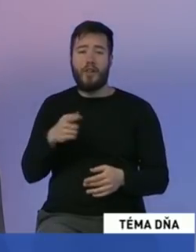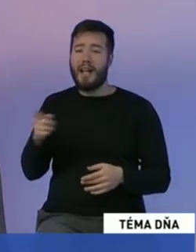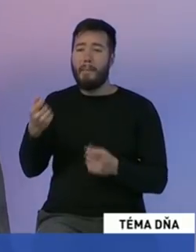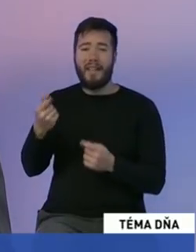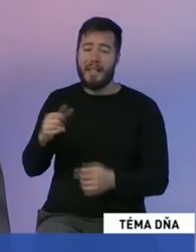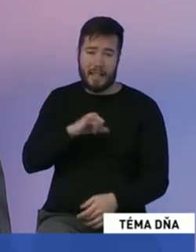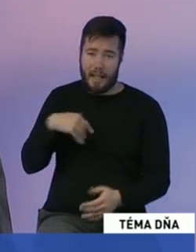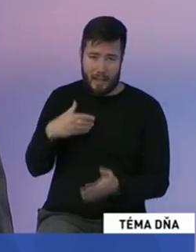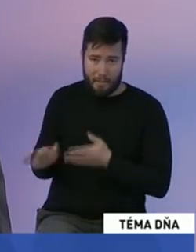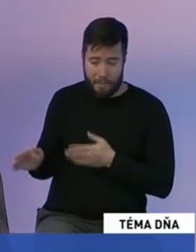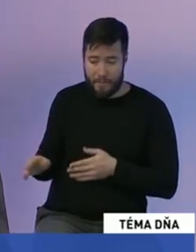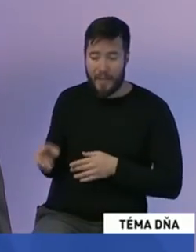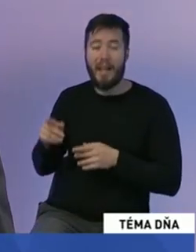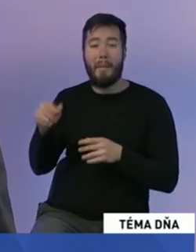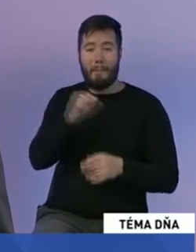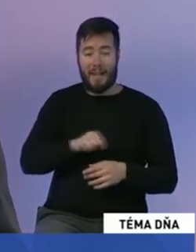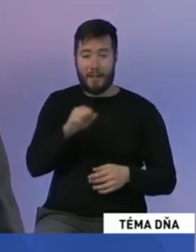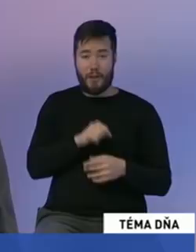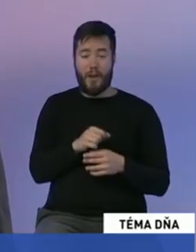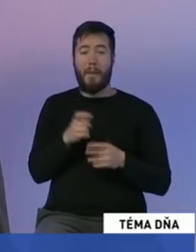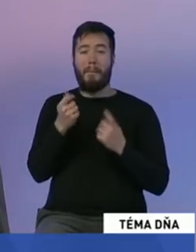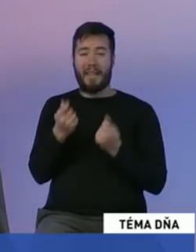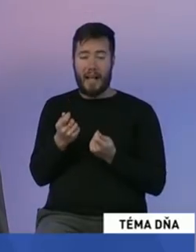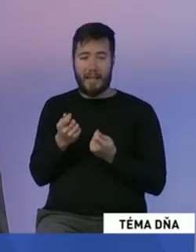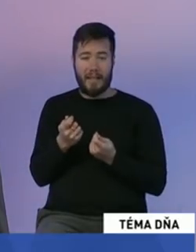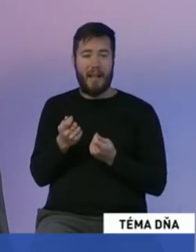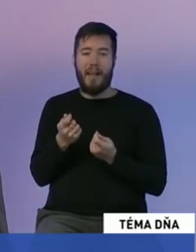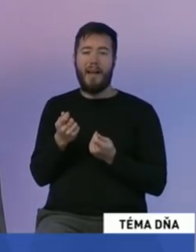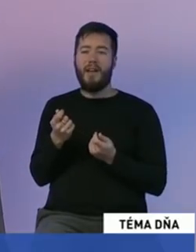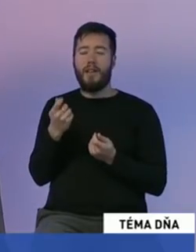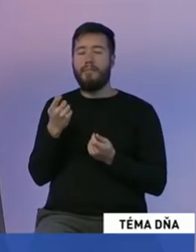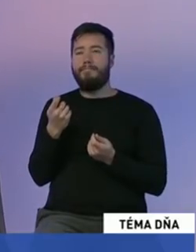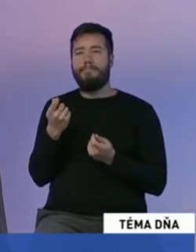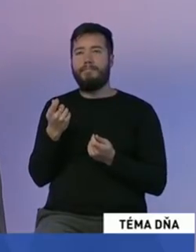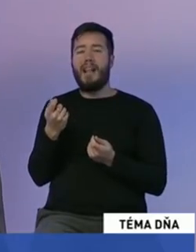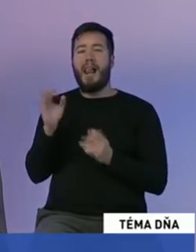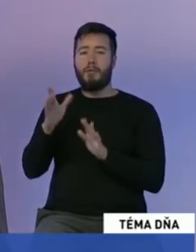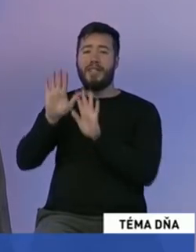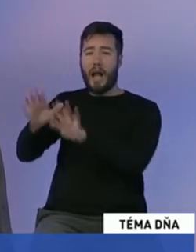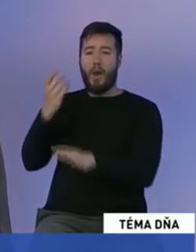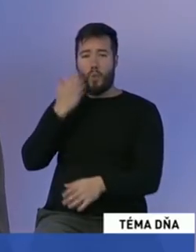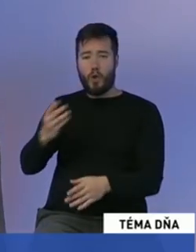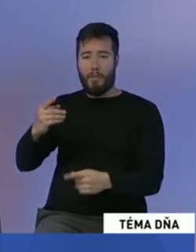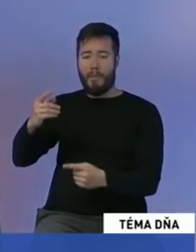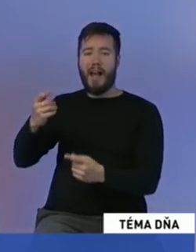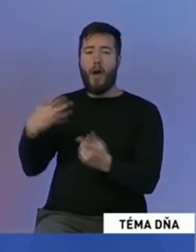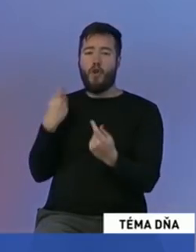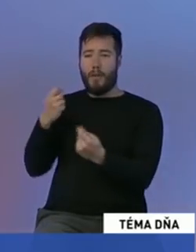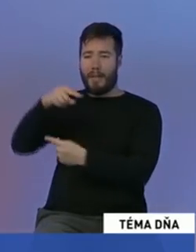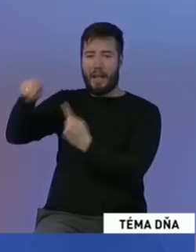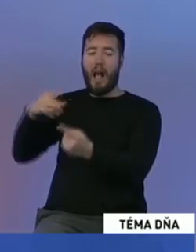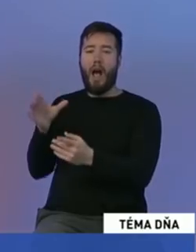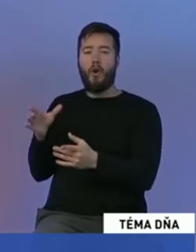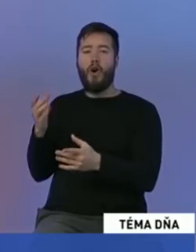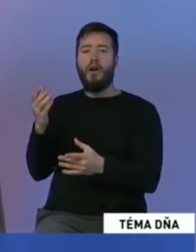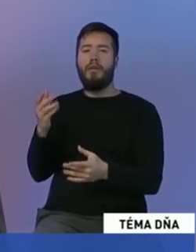tie peniaze sa dokážu v tom meste transformovať a byť v tej bežnej ekonomike namiesto toho, aby bolo v rukách úzkej